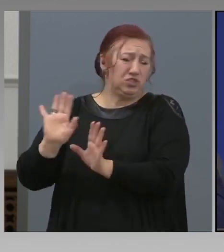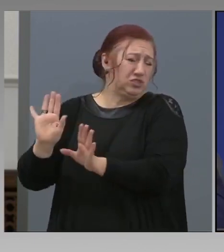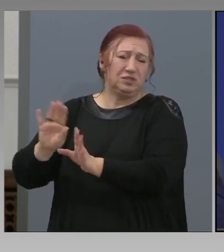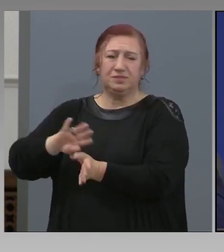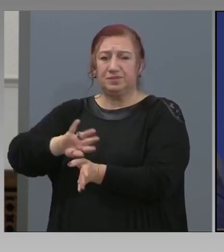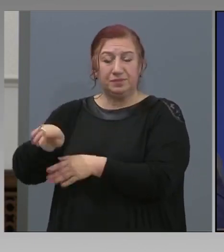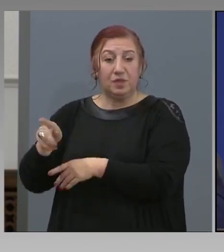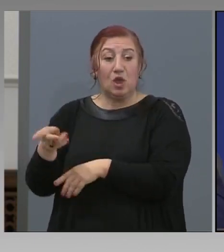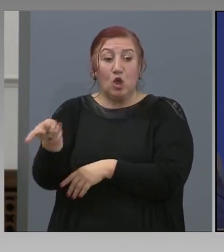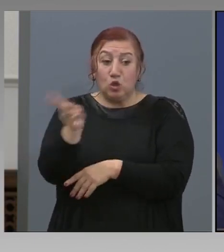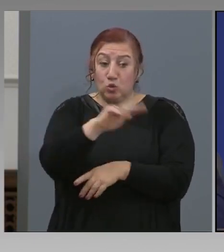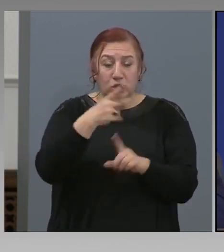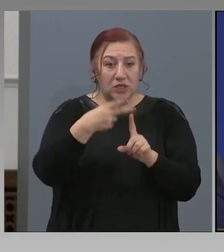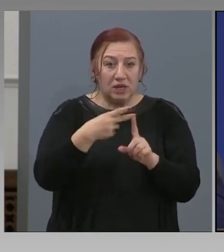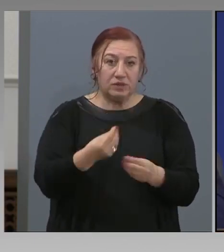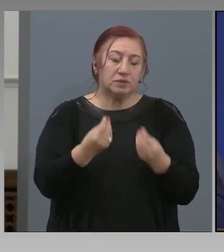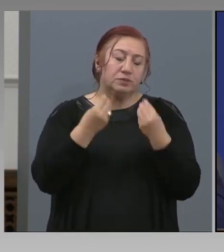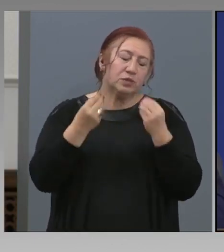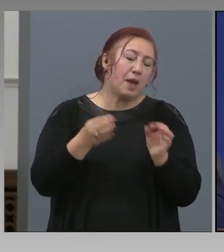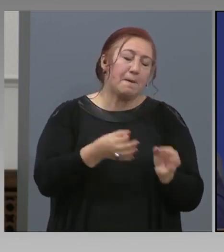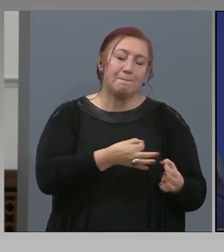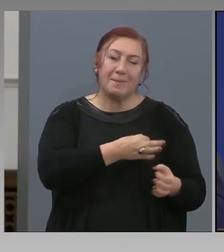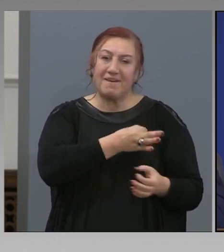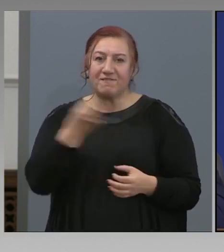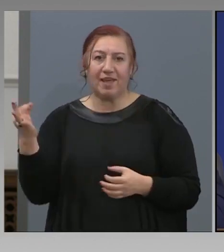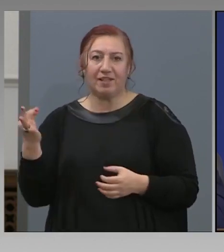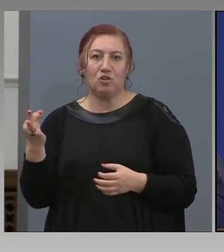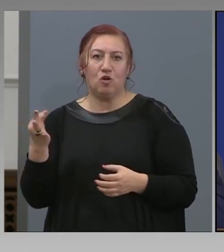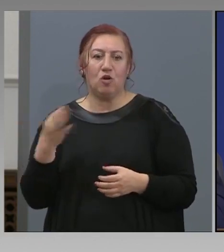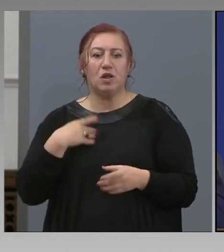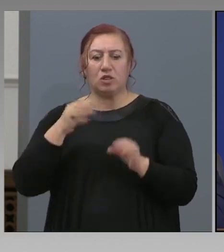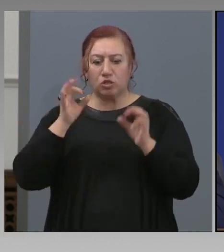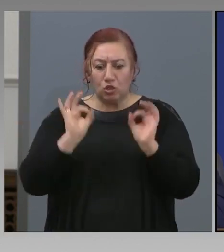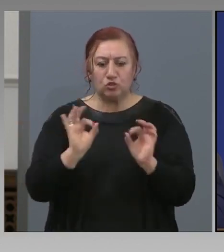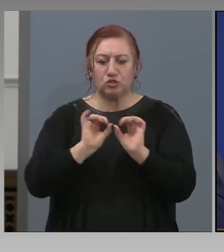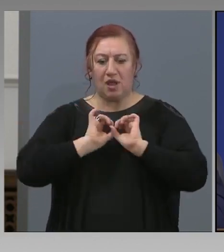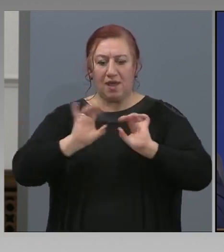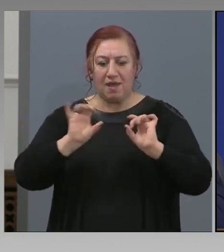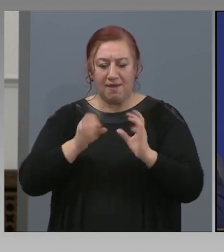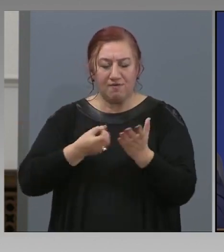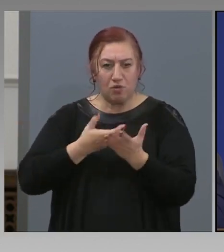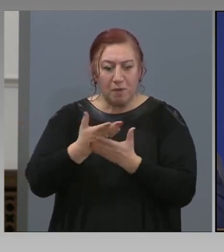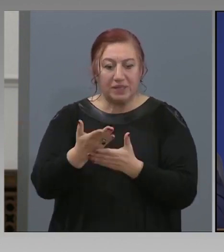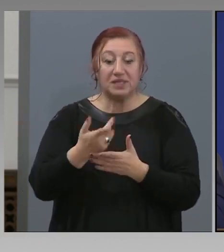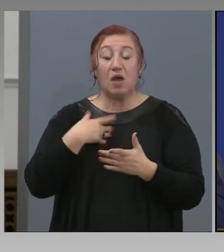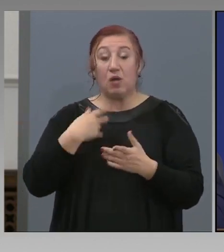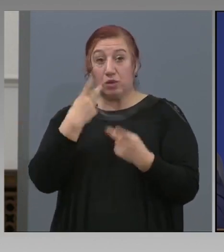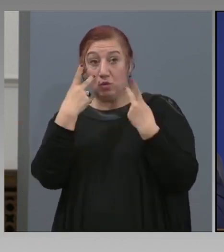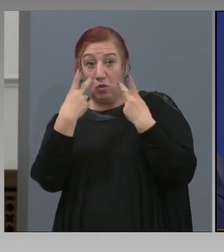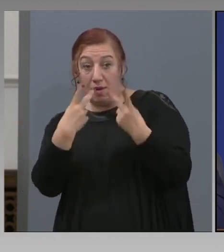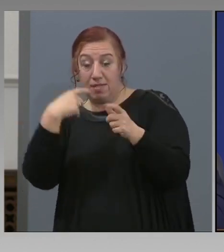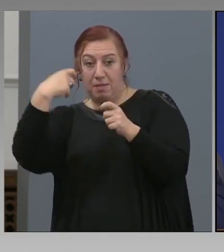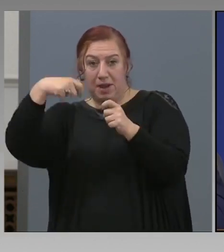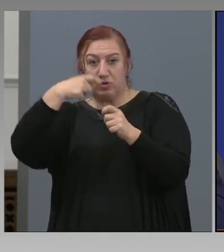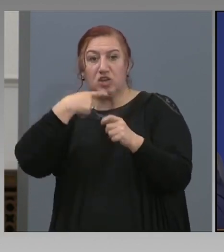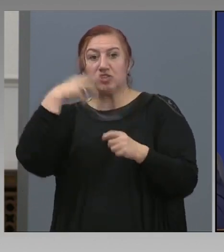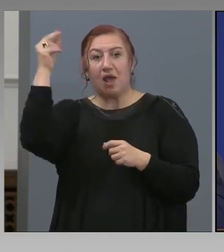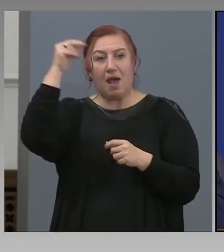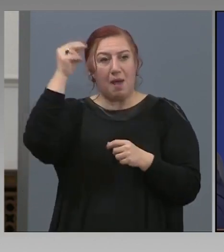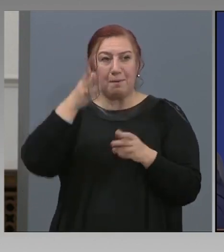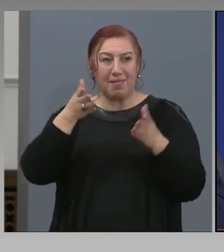но останалите се държите изключително отговорни. И просто, когато след репортажите за България